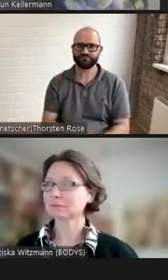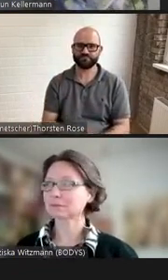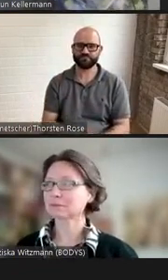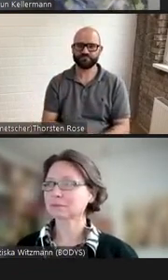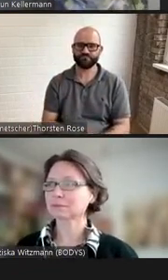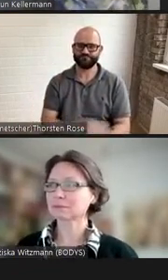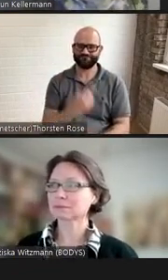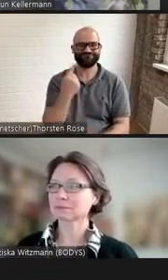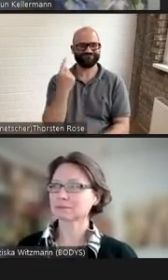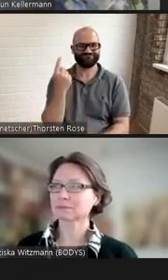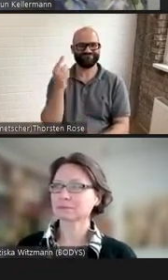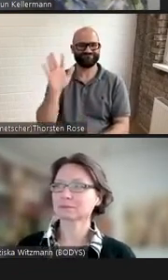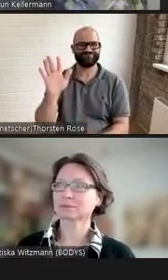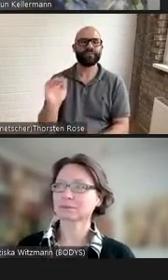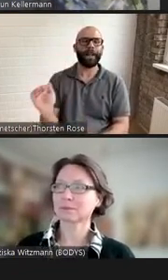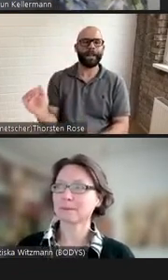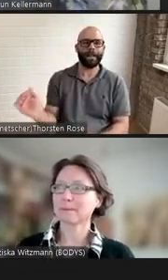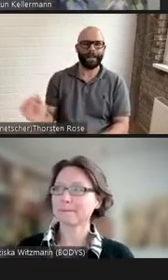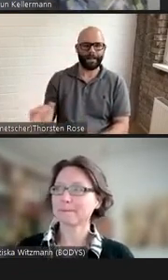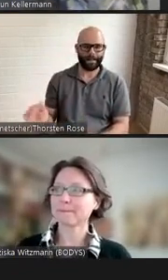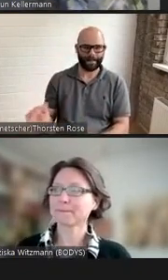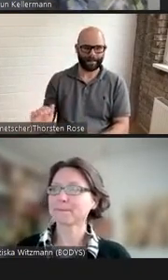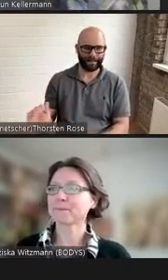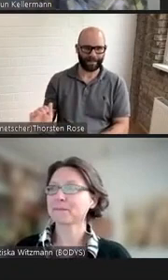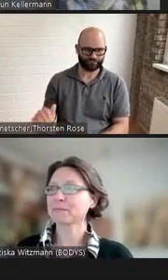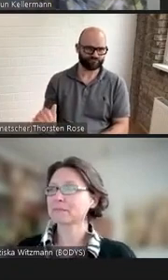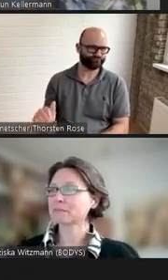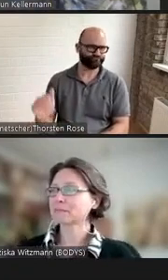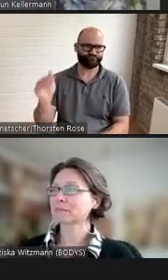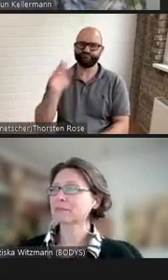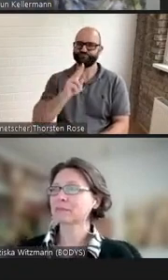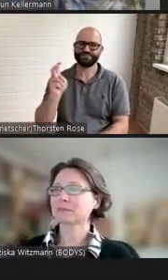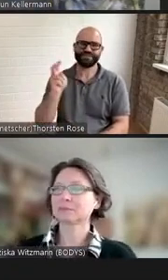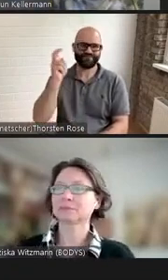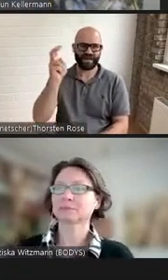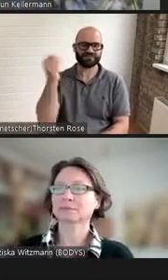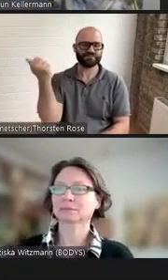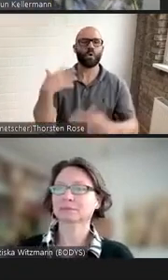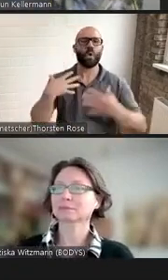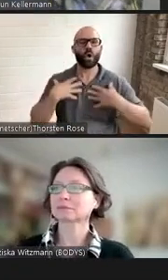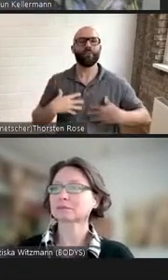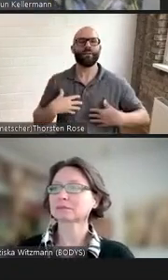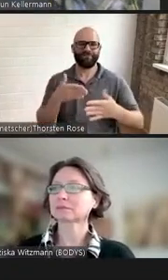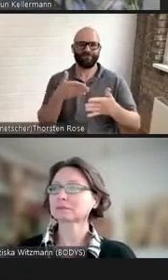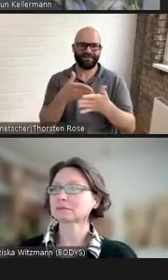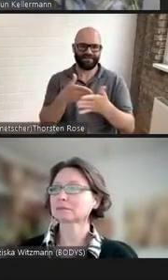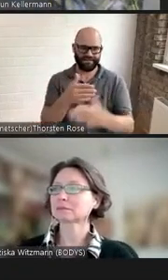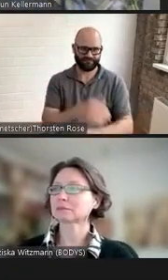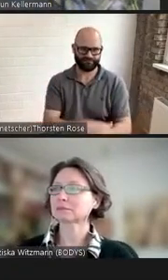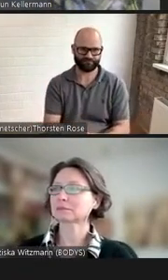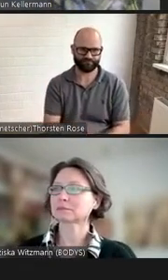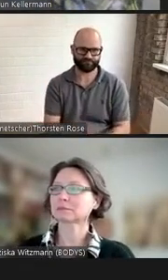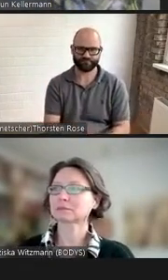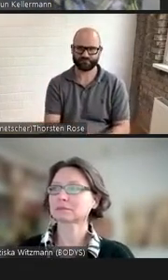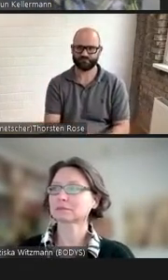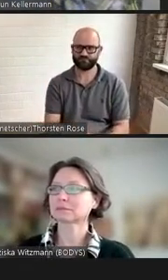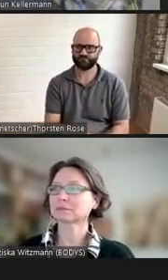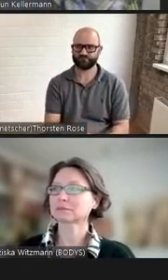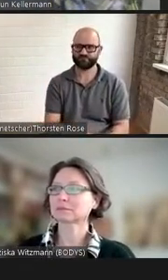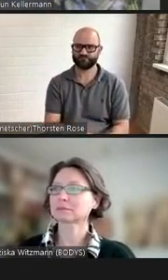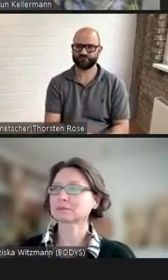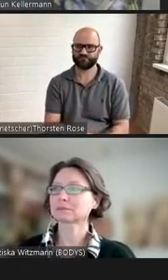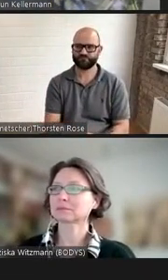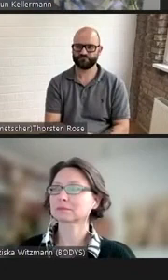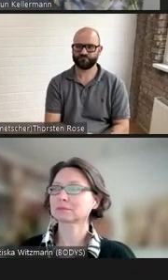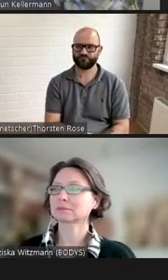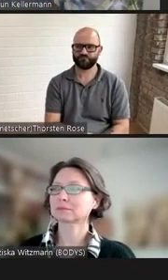Kindheit öblich behindert ist. Wie fängt diese Erzählung an?